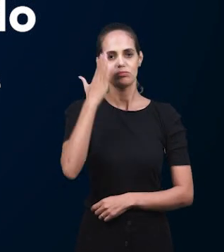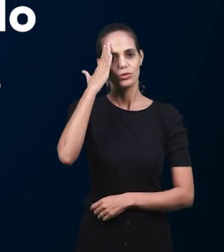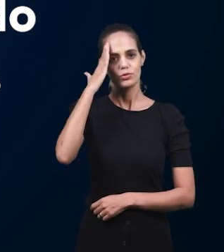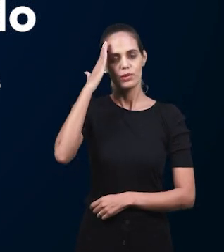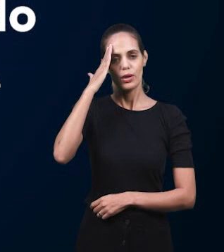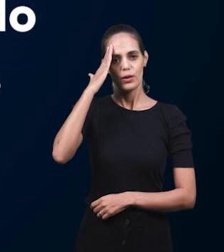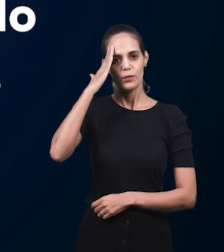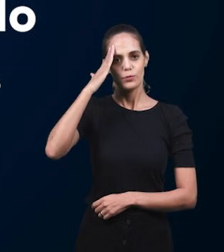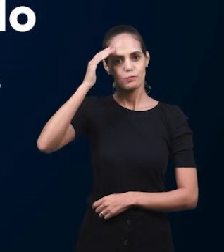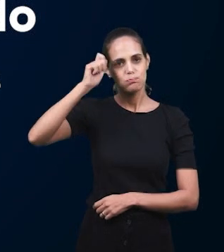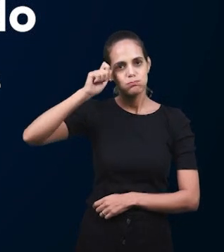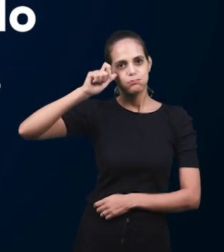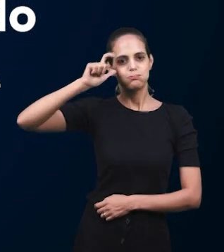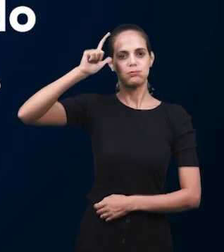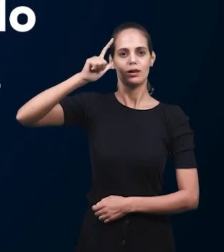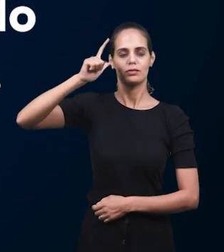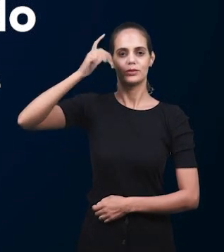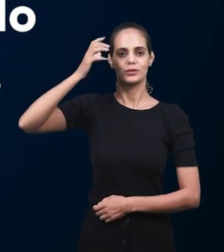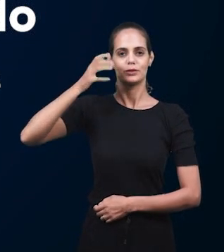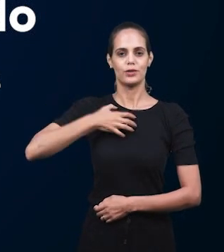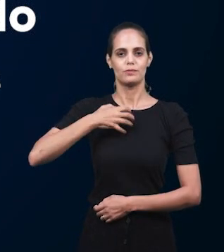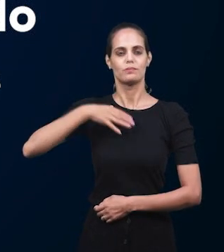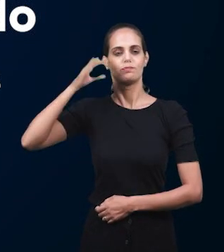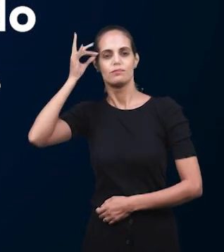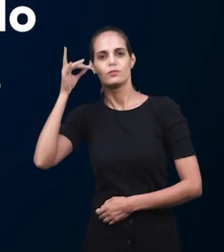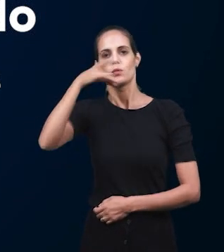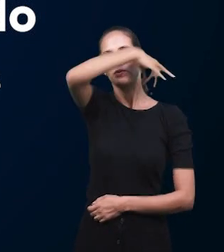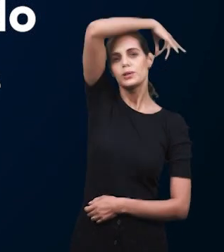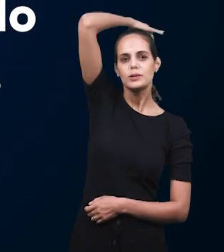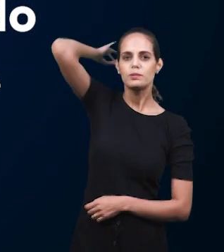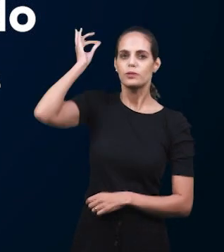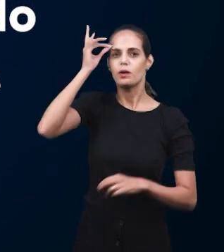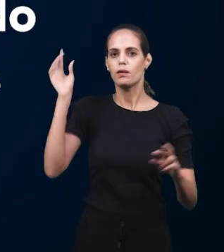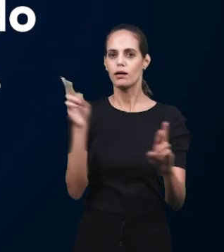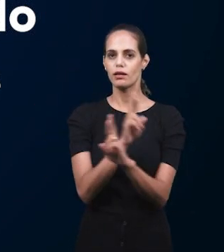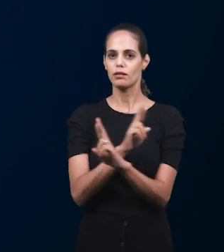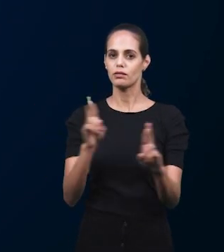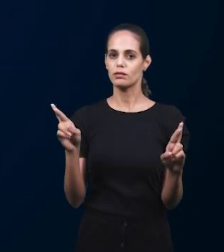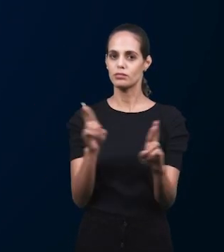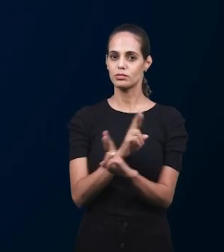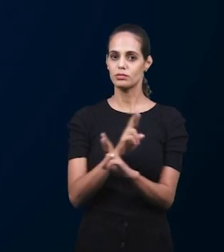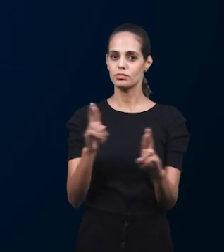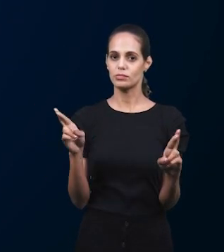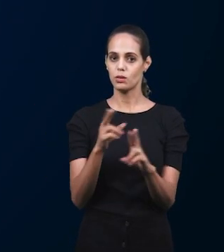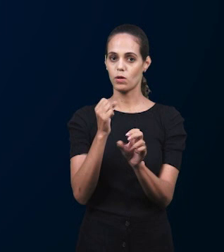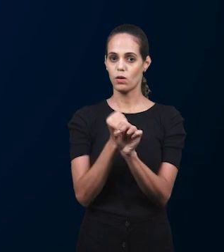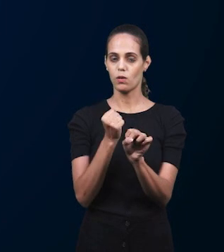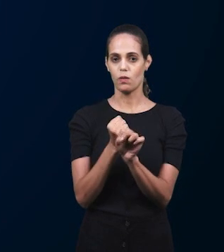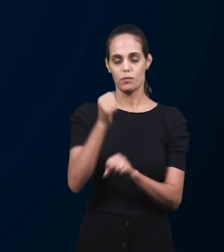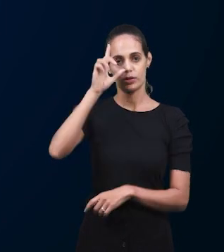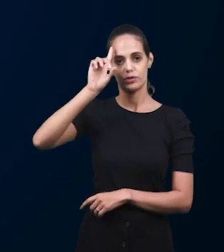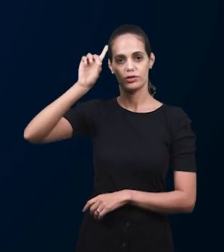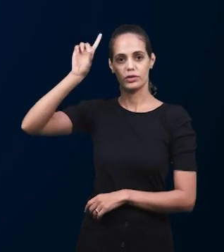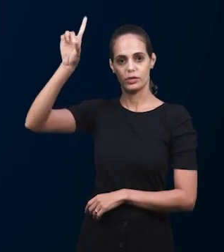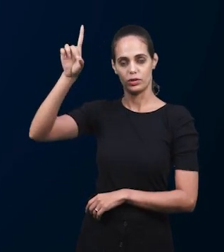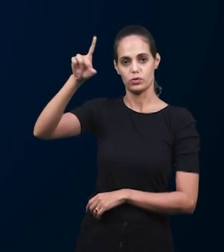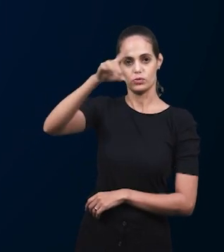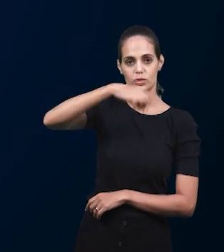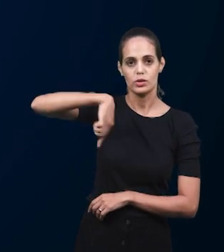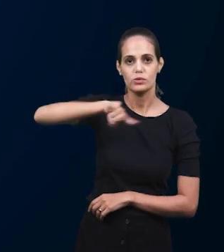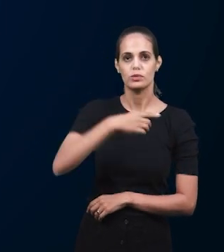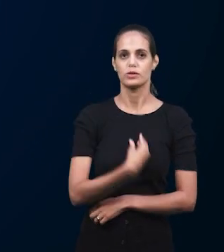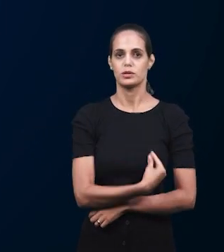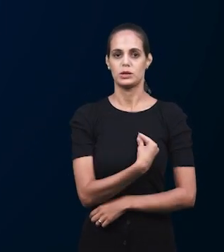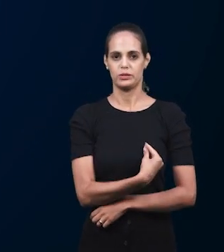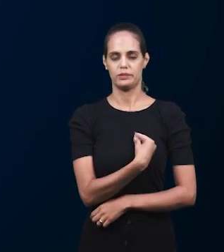открывает наше понимание, духовное понимание в отношении проекта, работы, которую Бог совершает в нашей жизни. Мы